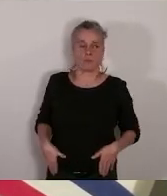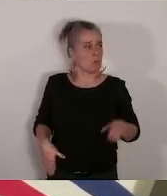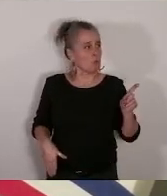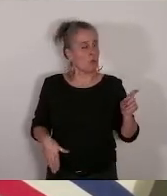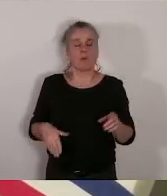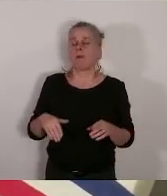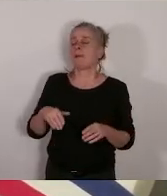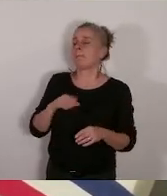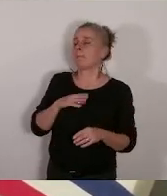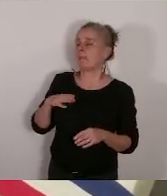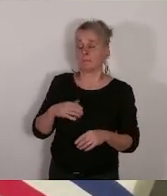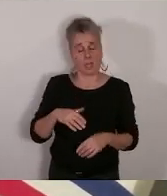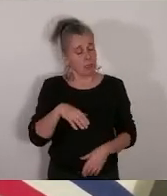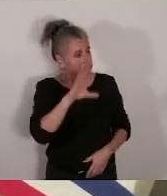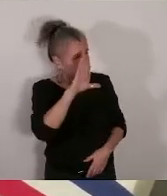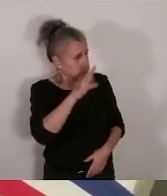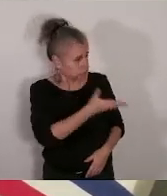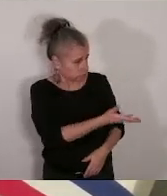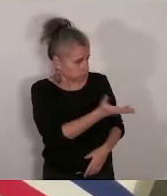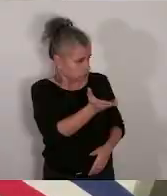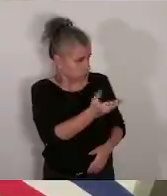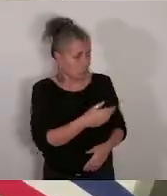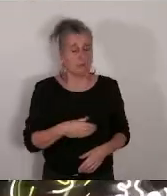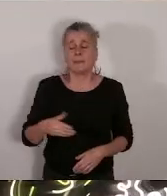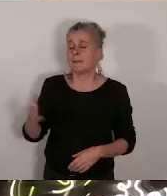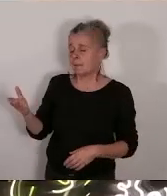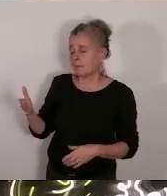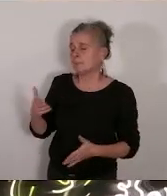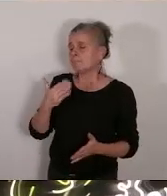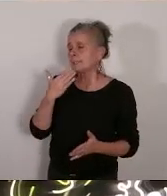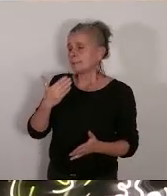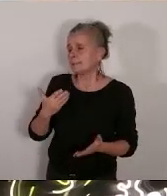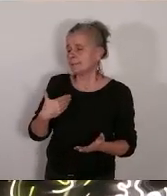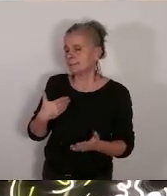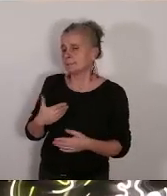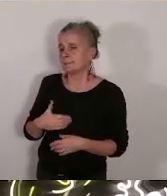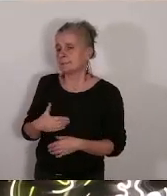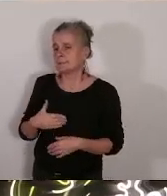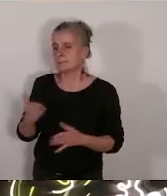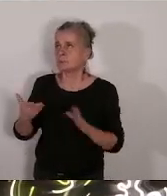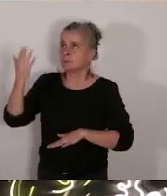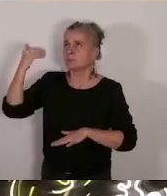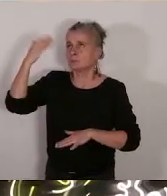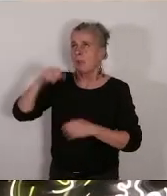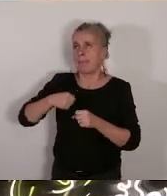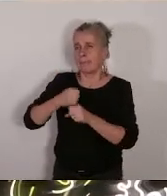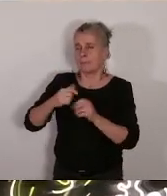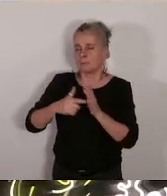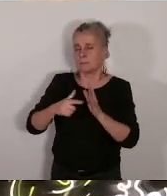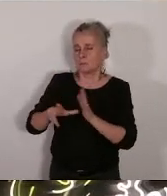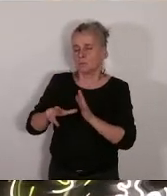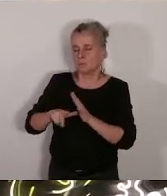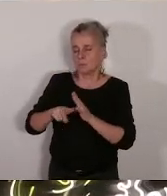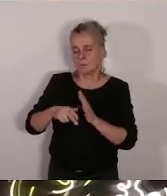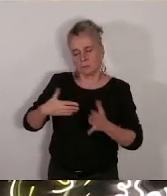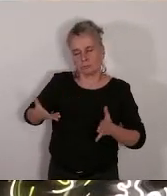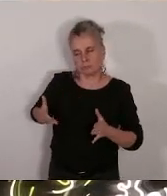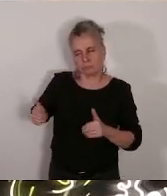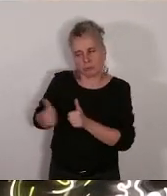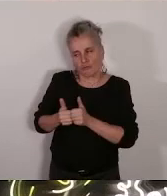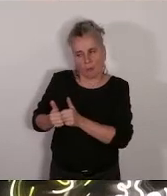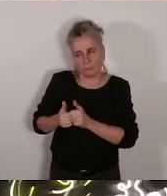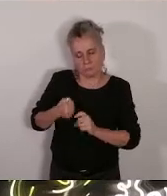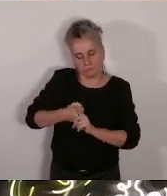maire. Levez la main pour intervenir. Voilà. Je vous remercie. Donc je me souviens en 2018, nous combattions ensemble,